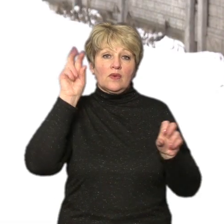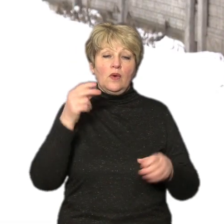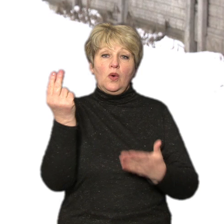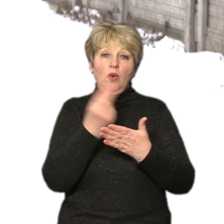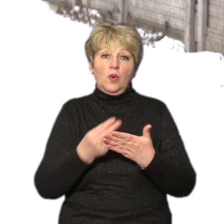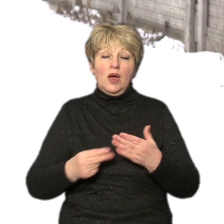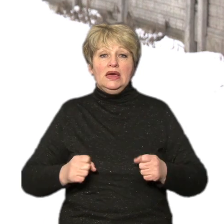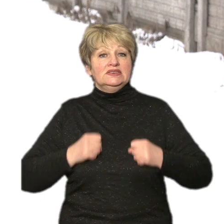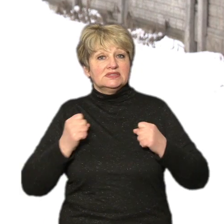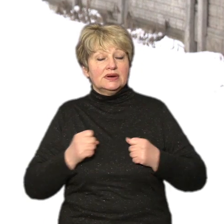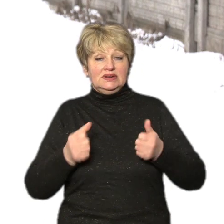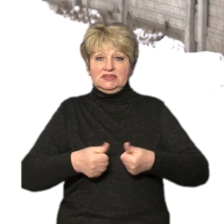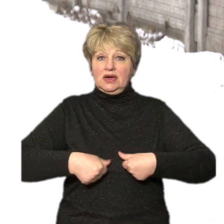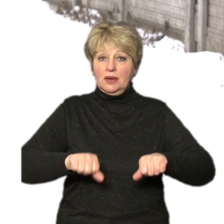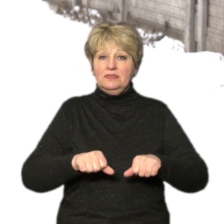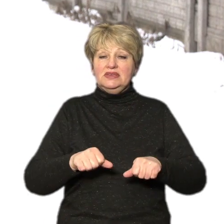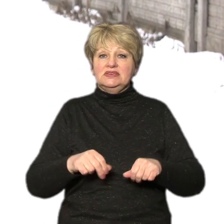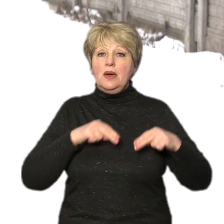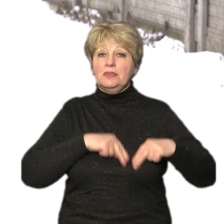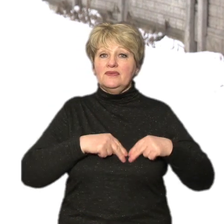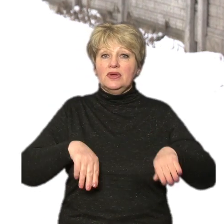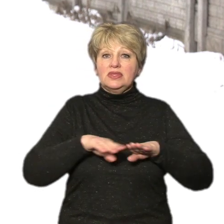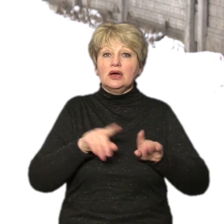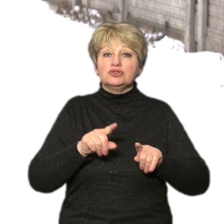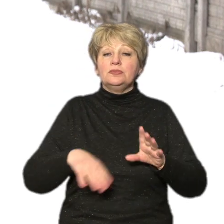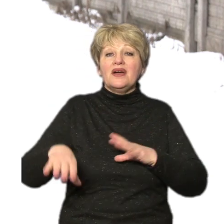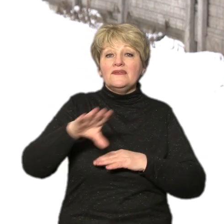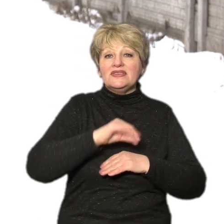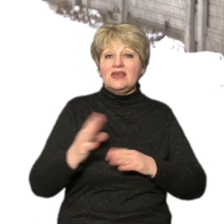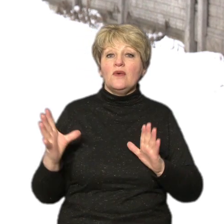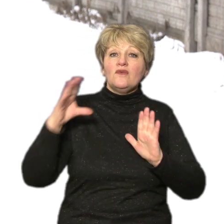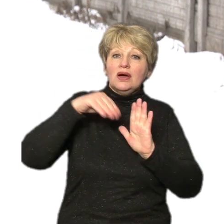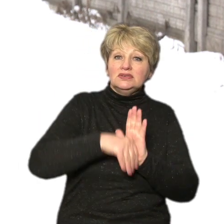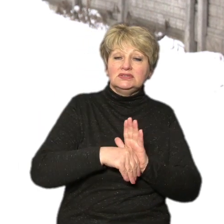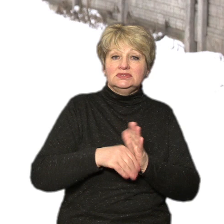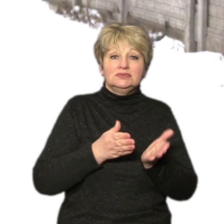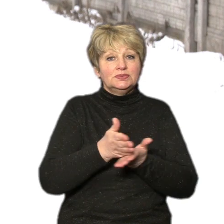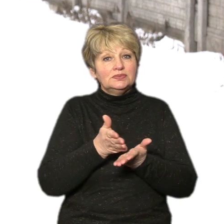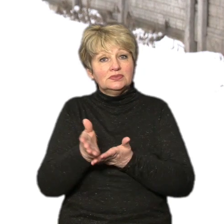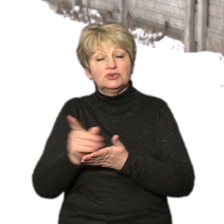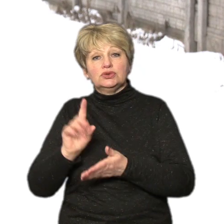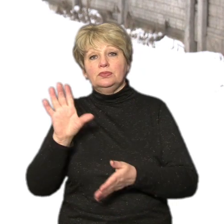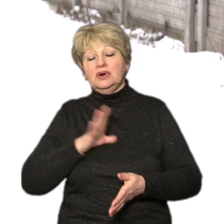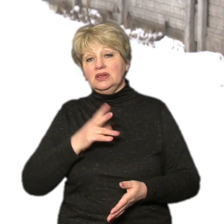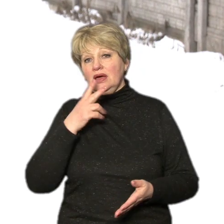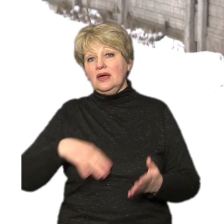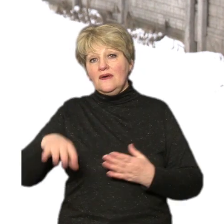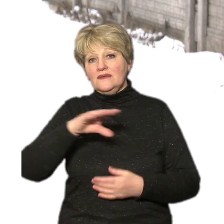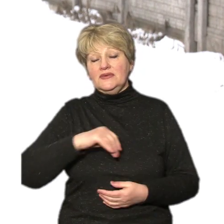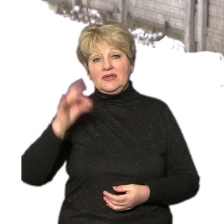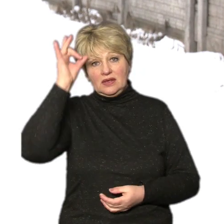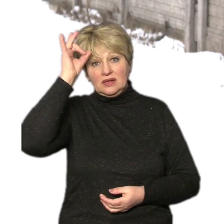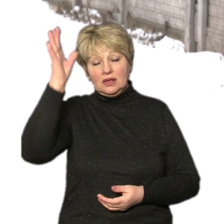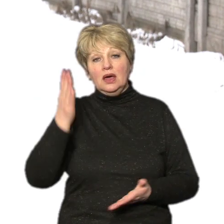працювати так, щоб зачепити всі сфери життєдіяльності, щоб було відображено всі особистості, які